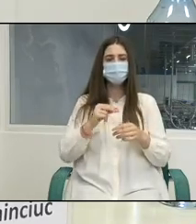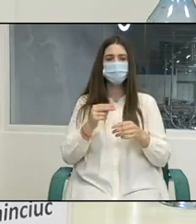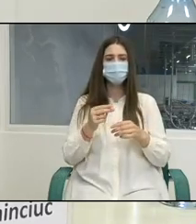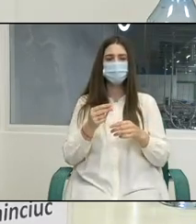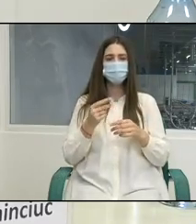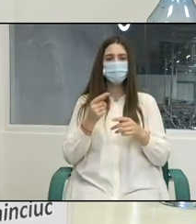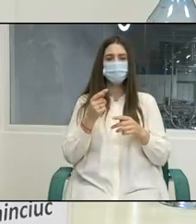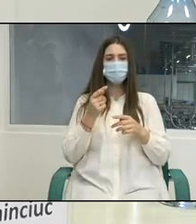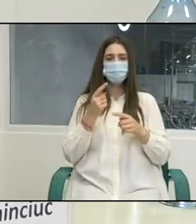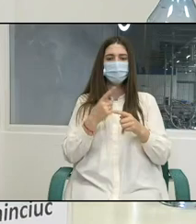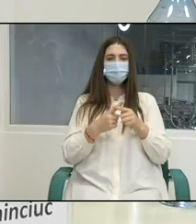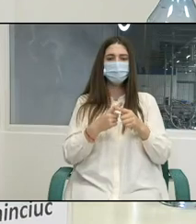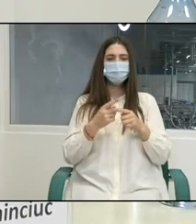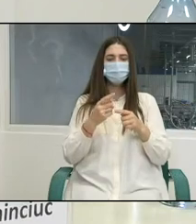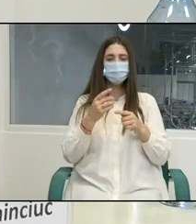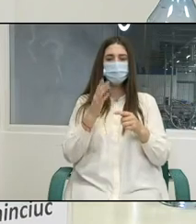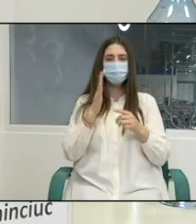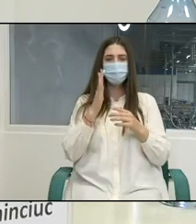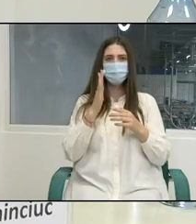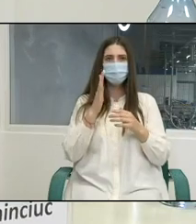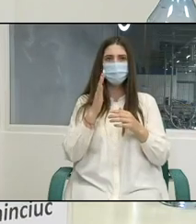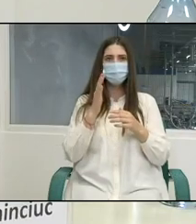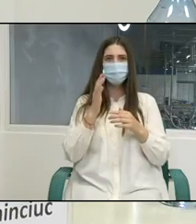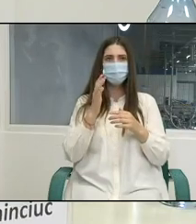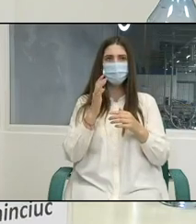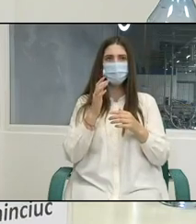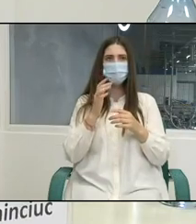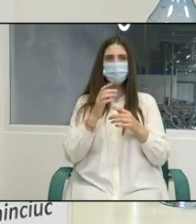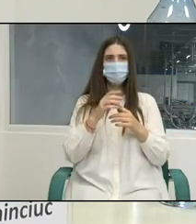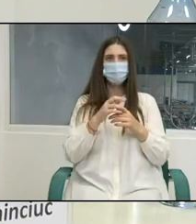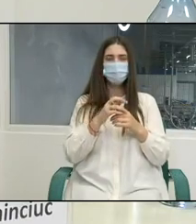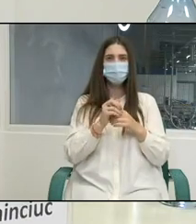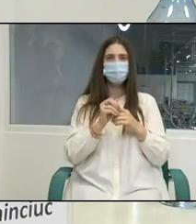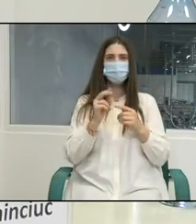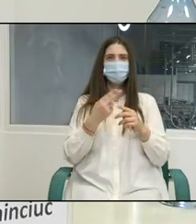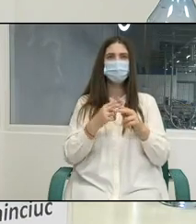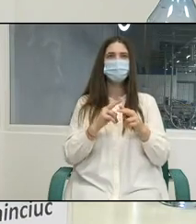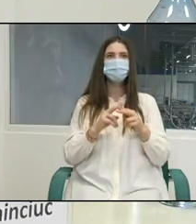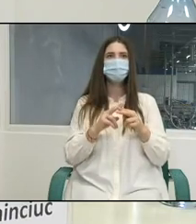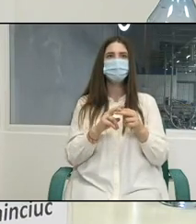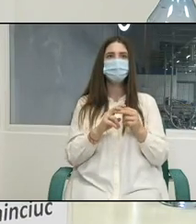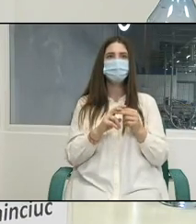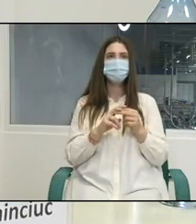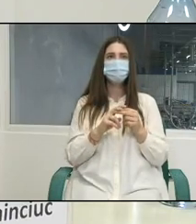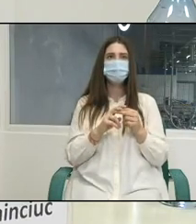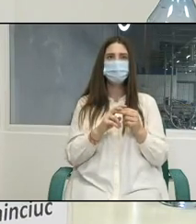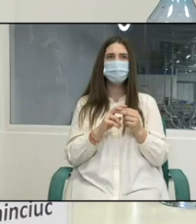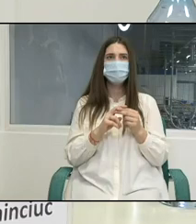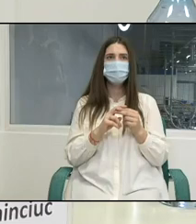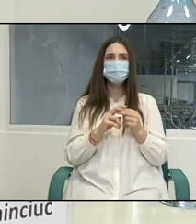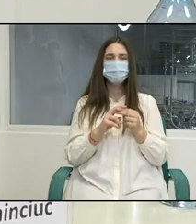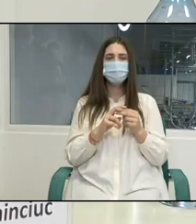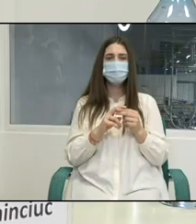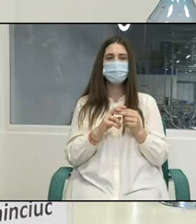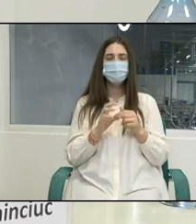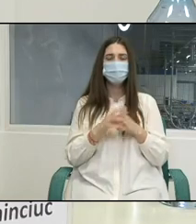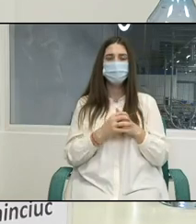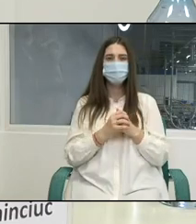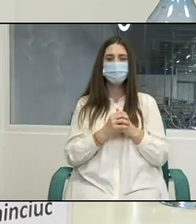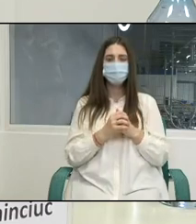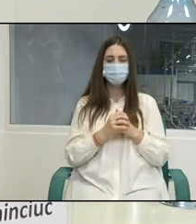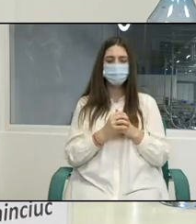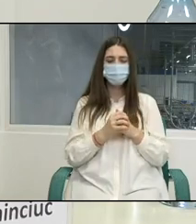economice durabile, catemelie pentru o dezvoltare economică și socială și diminuarea fluxurilor migraționale.